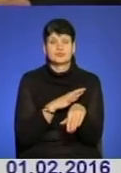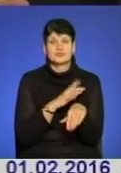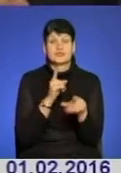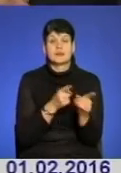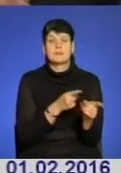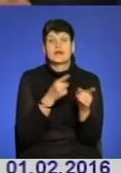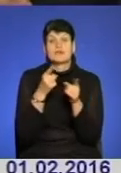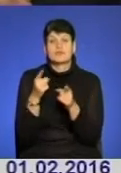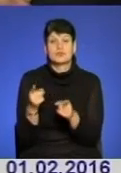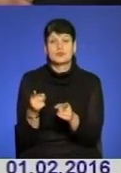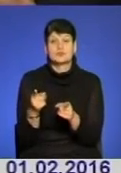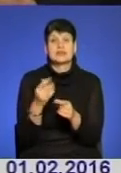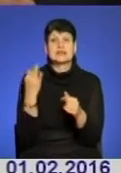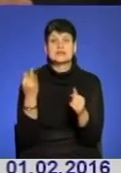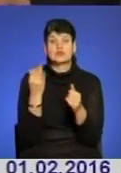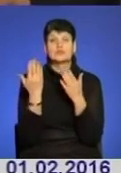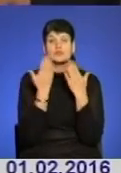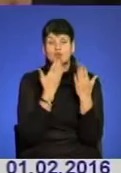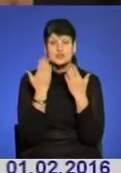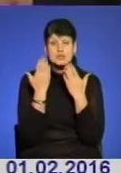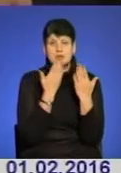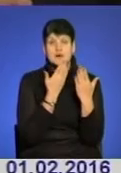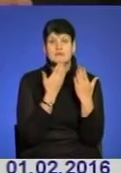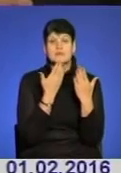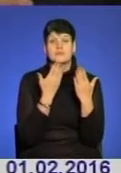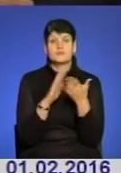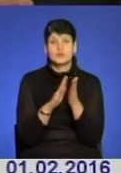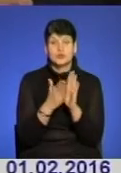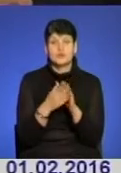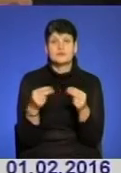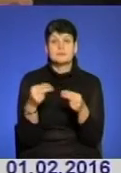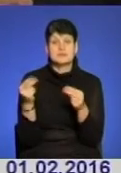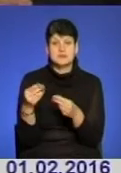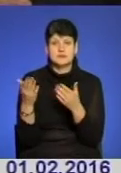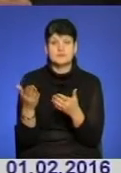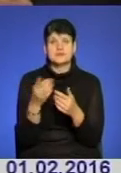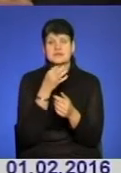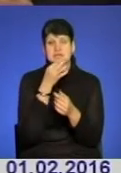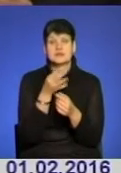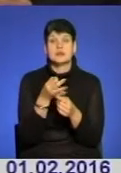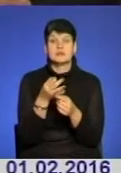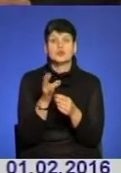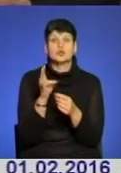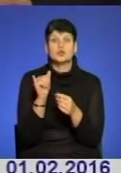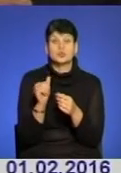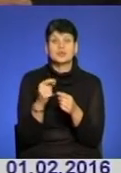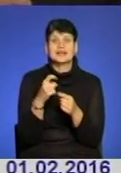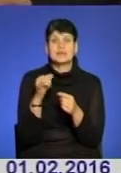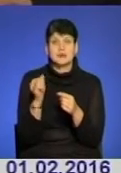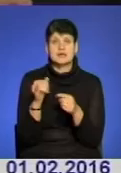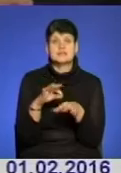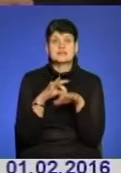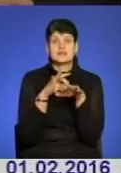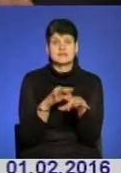перевозив, але історії він прочитав перед ним, як перевози, бо ми договір підписували. І він сказав, що ну хіба завезти його з